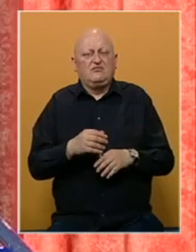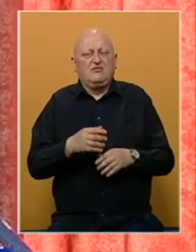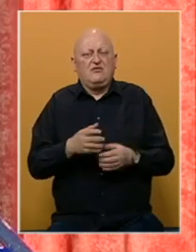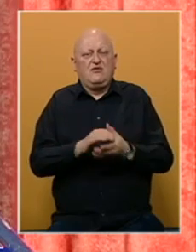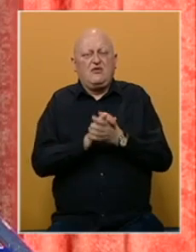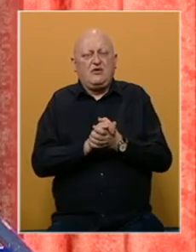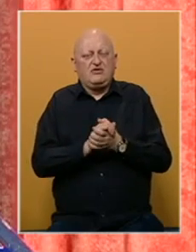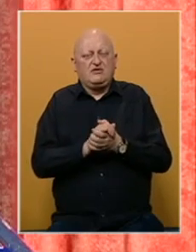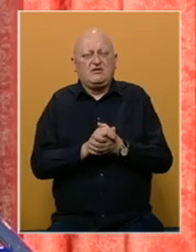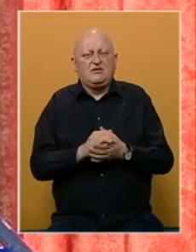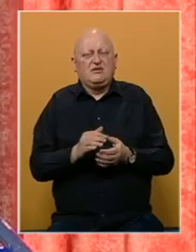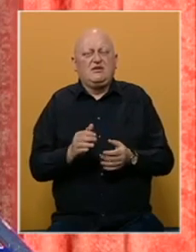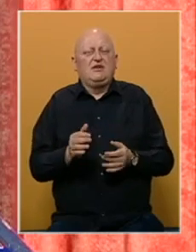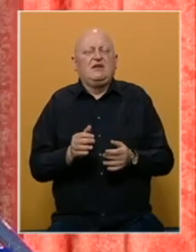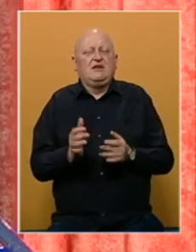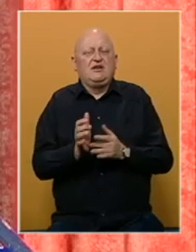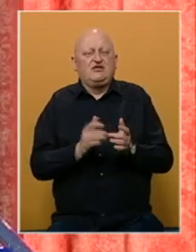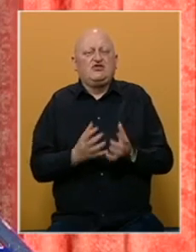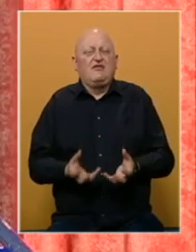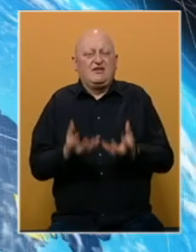pozdravom Hristos Vaskrse.